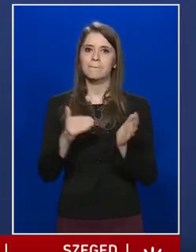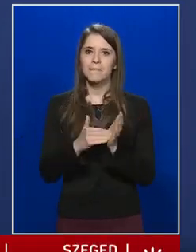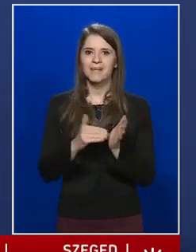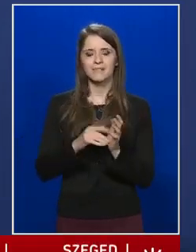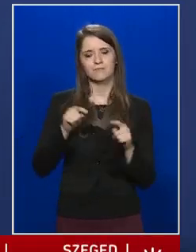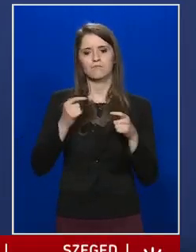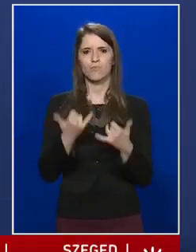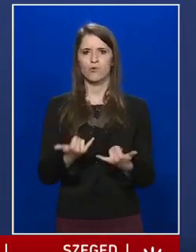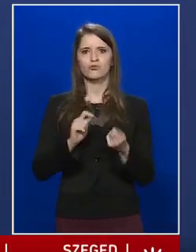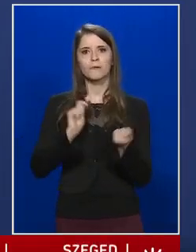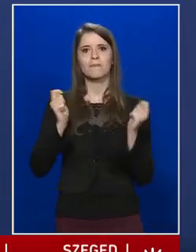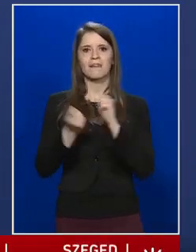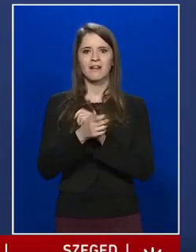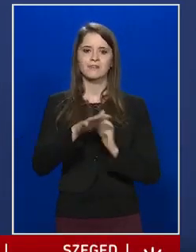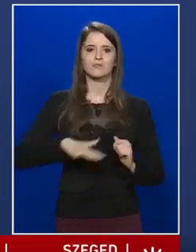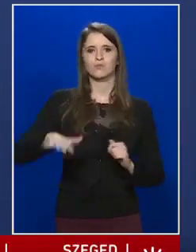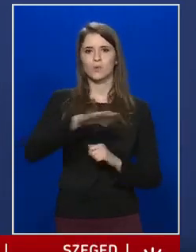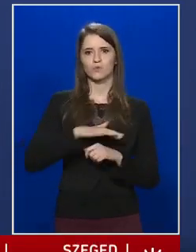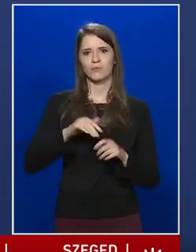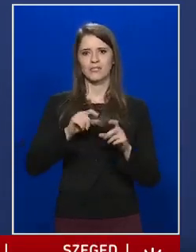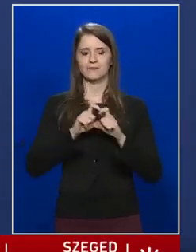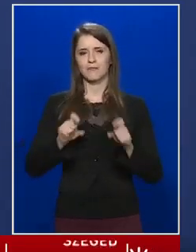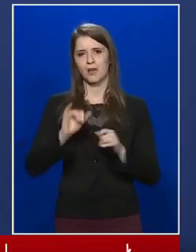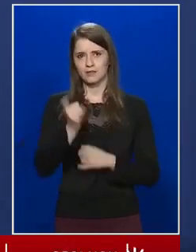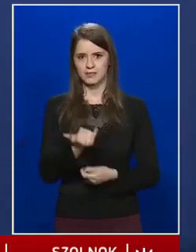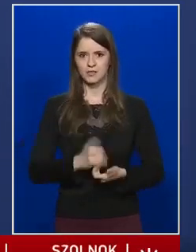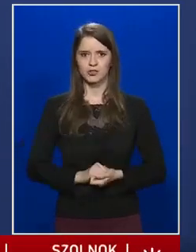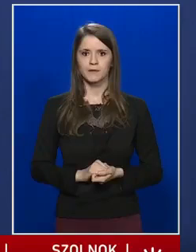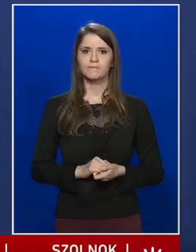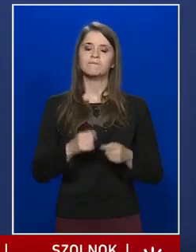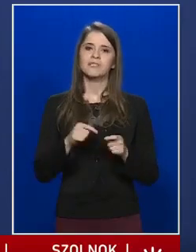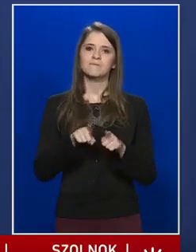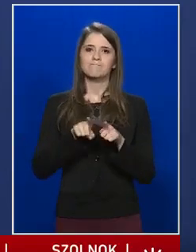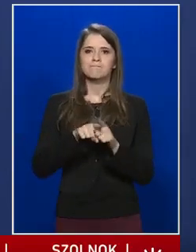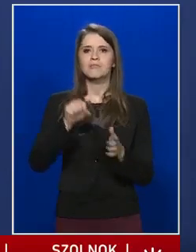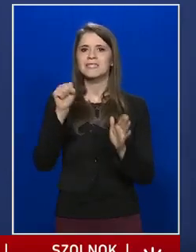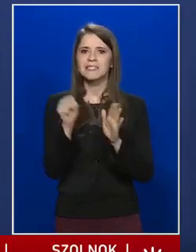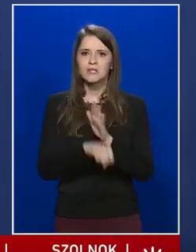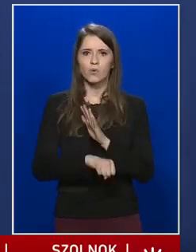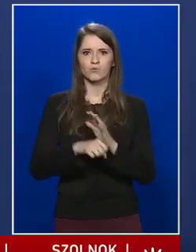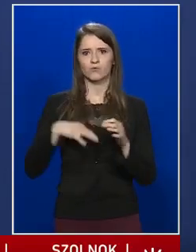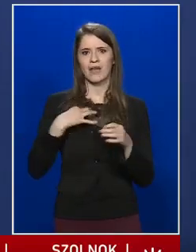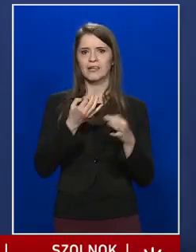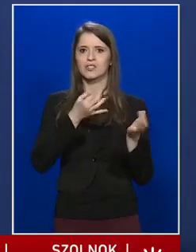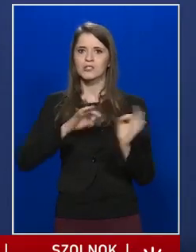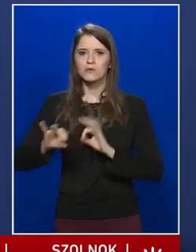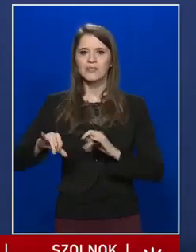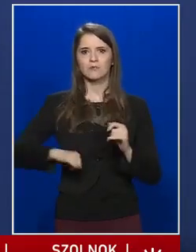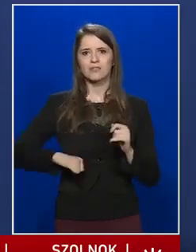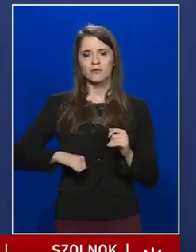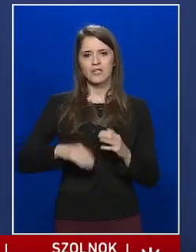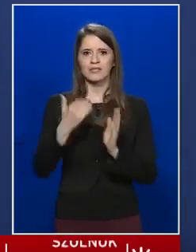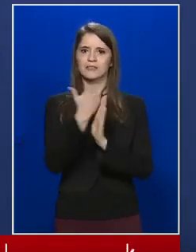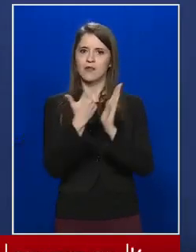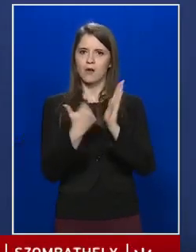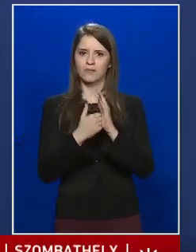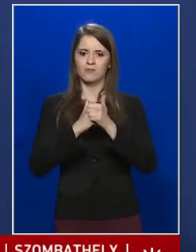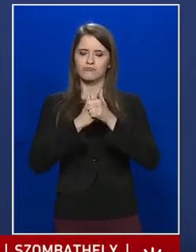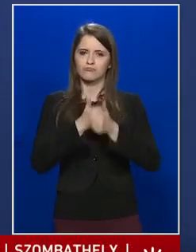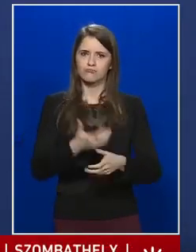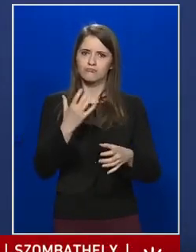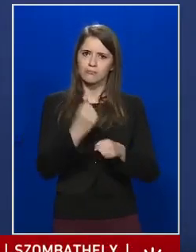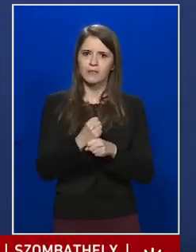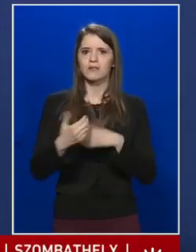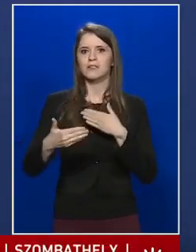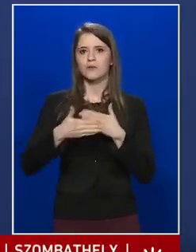körülmények között is. Így szigorú egészségügyi, biztonsági szabályok betartása mellett, de